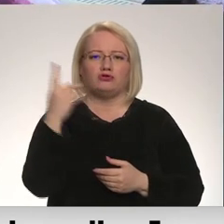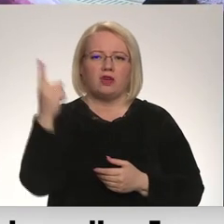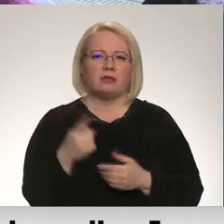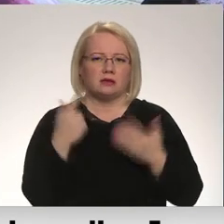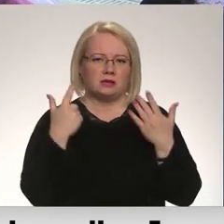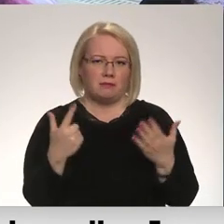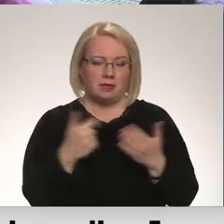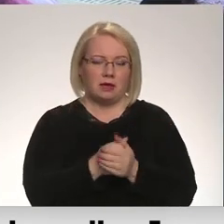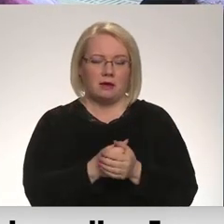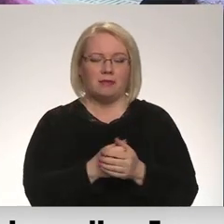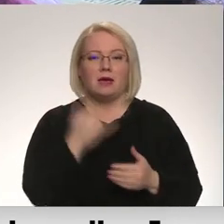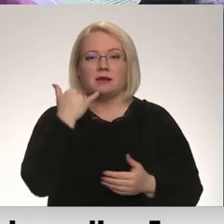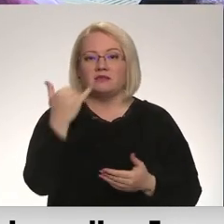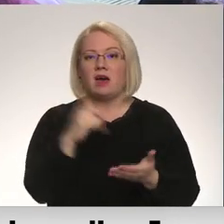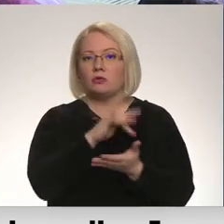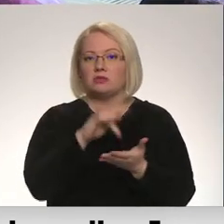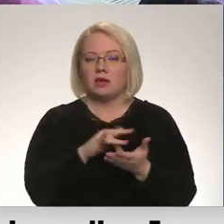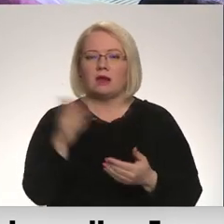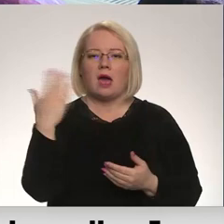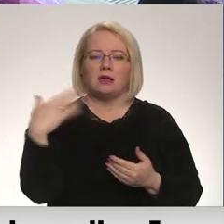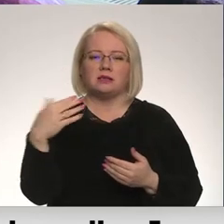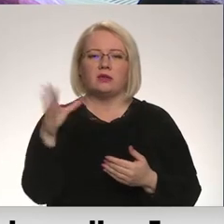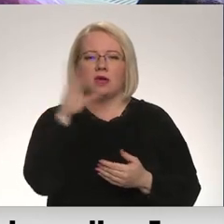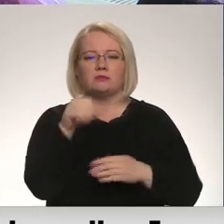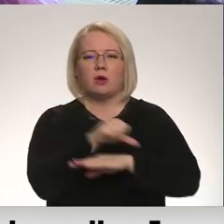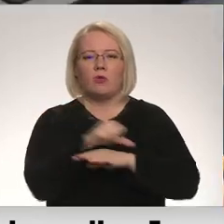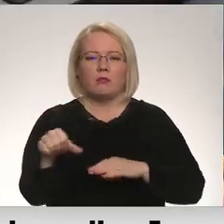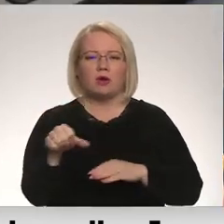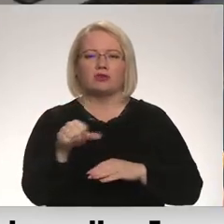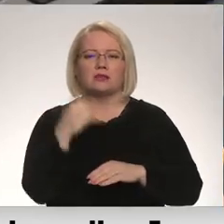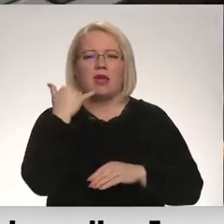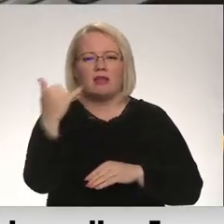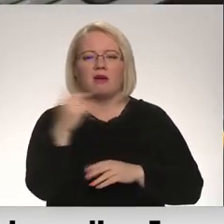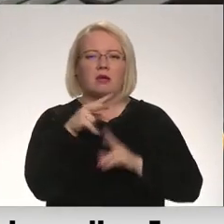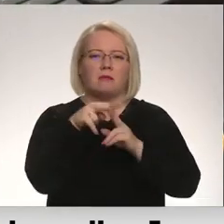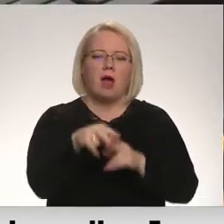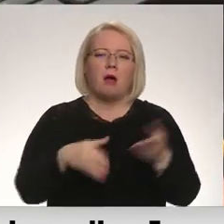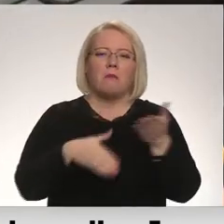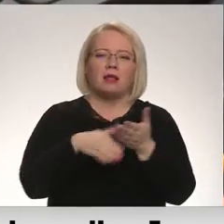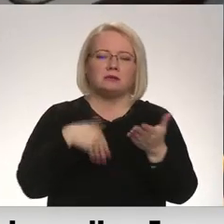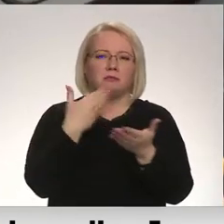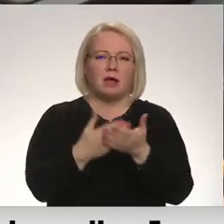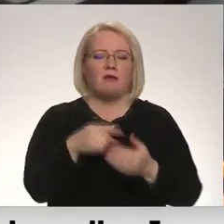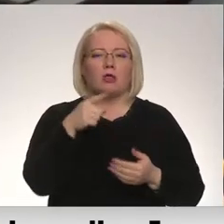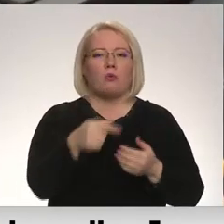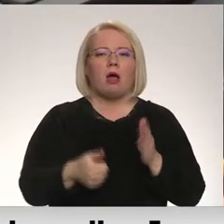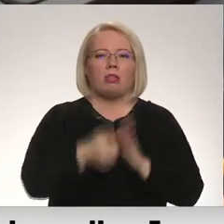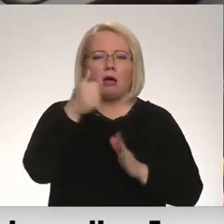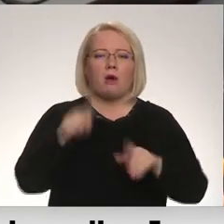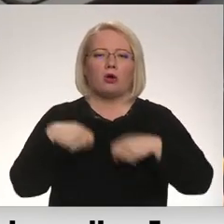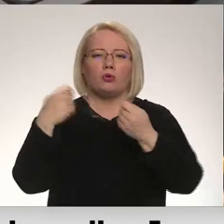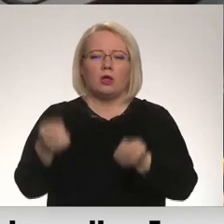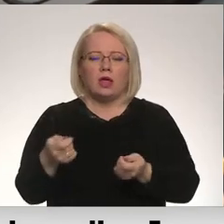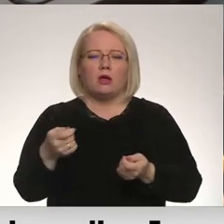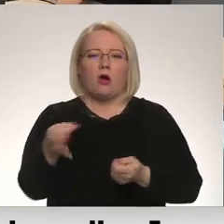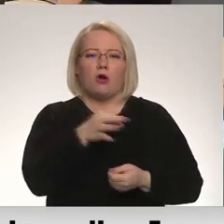septiņi. Zvanu centrā aicina iespēju robežās šo līniju nepārslogot ar palīdzības piedāvājumiem. Tos labāk nodotu organizācijai